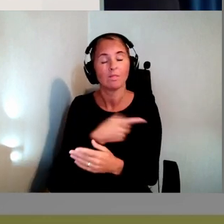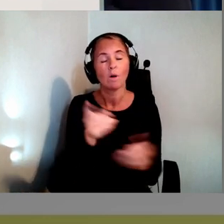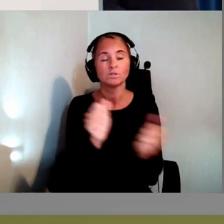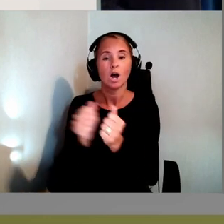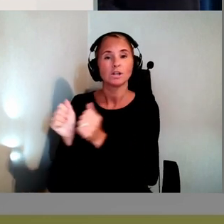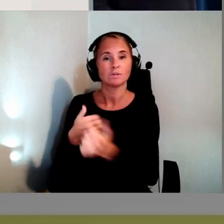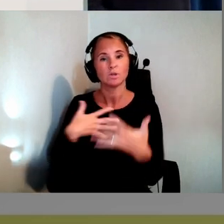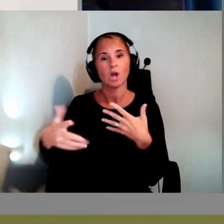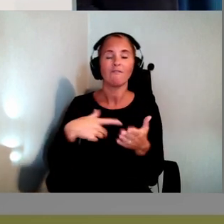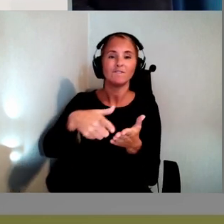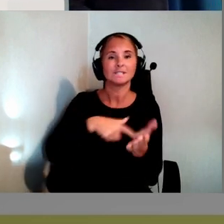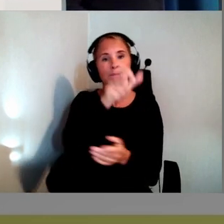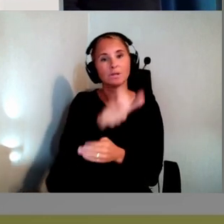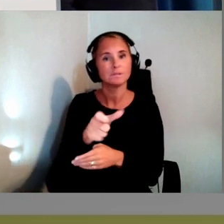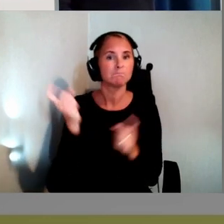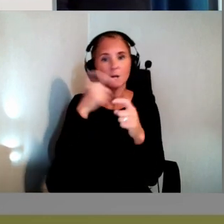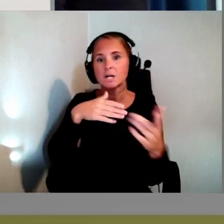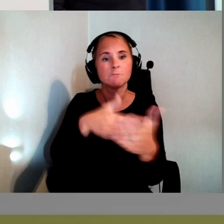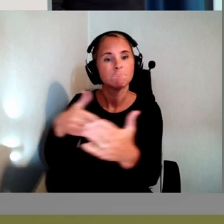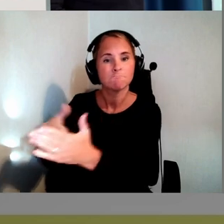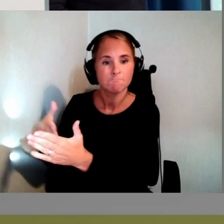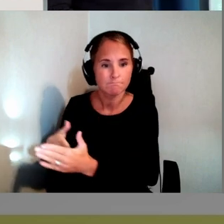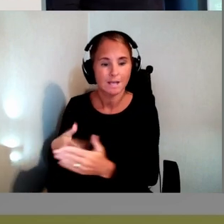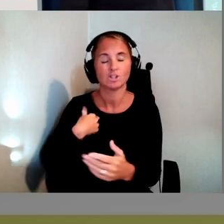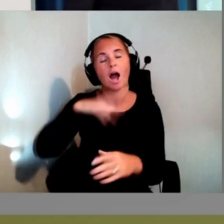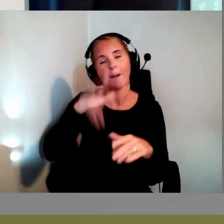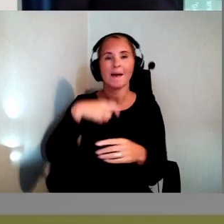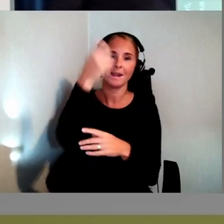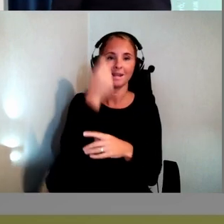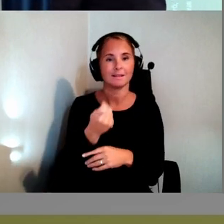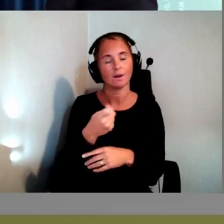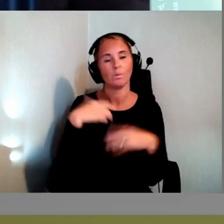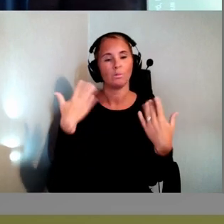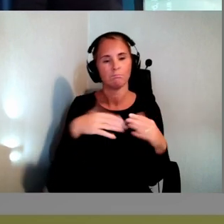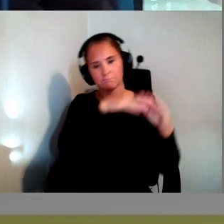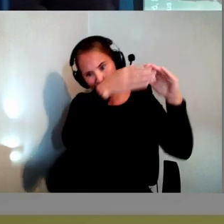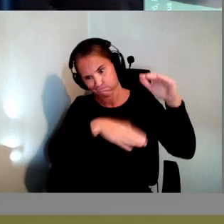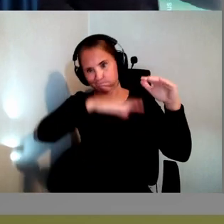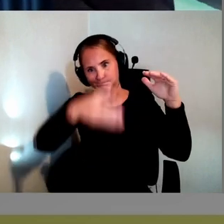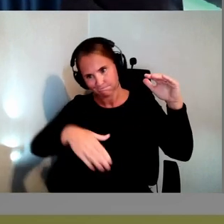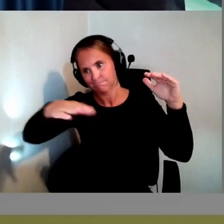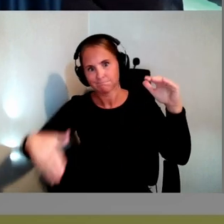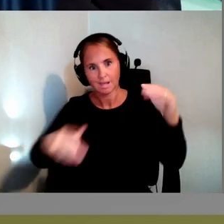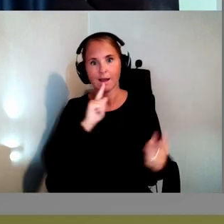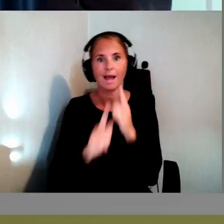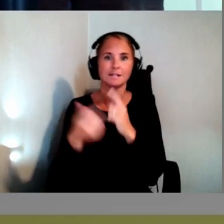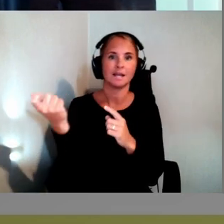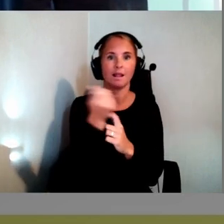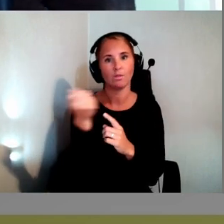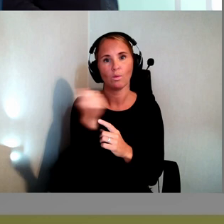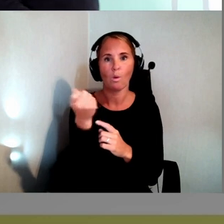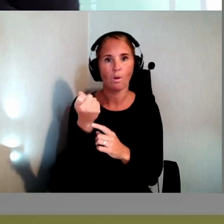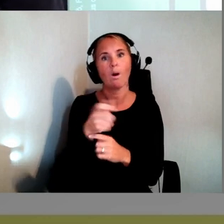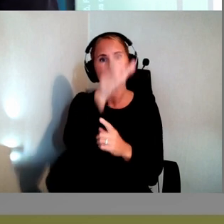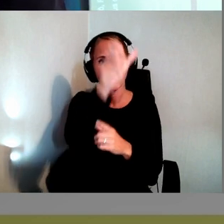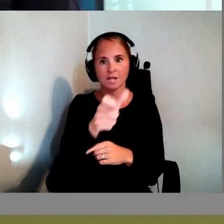personer inte kommer fram. Här har jag ritat på skärmen en massa stora stup och grejer. Som gör att det kanske någon enstaka atlet kommer fram